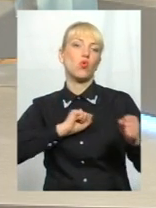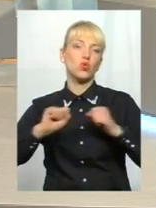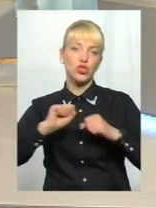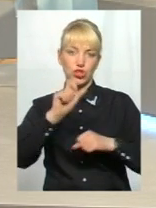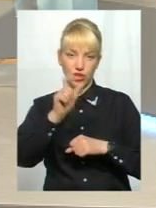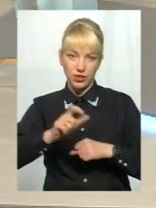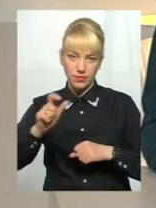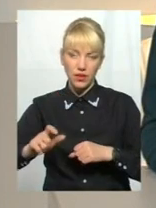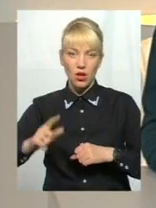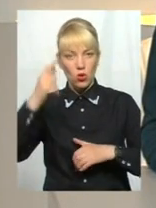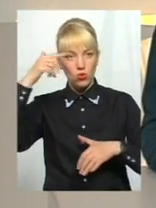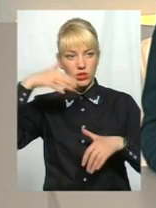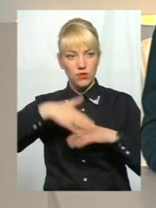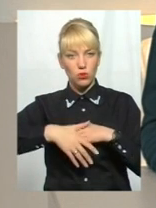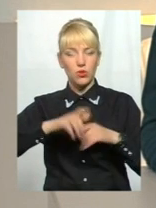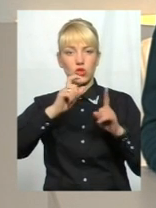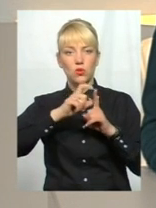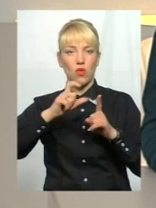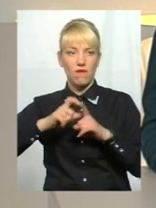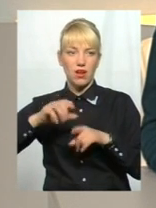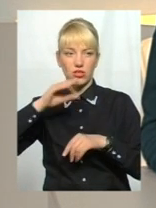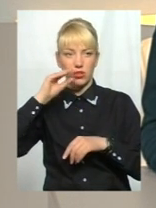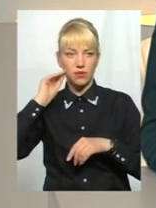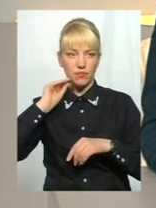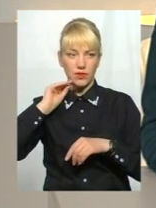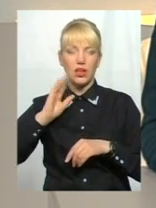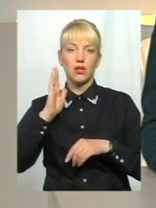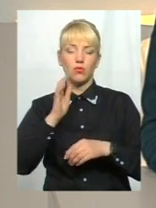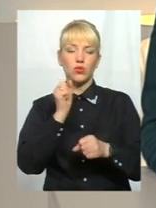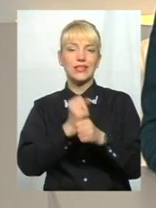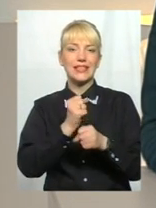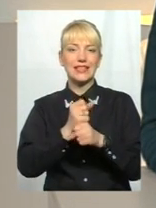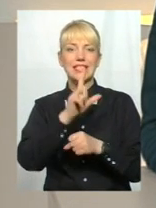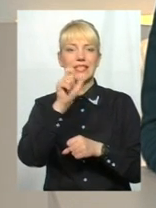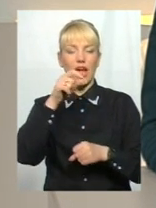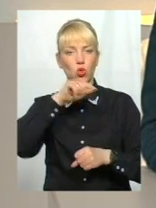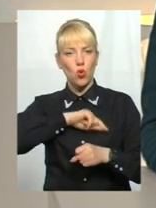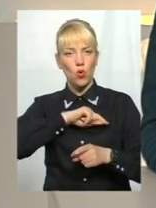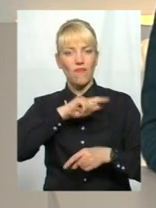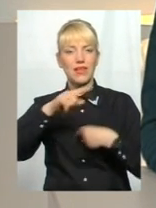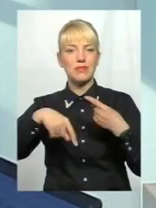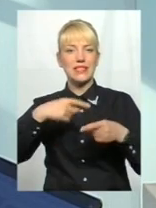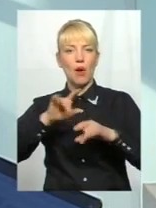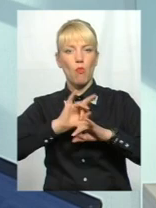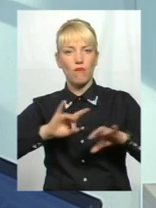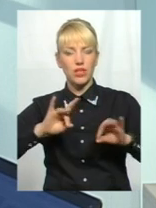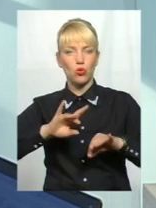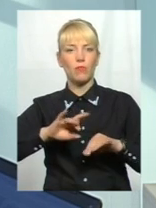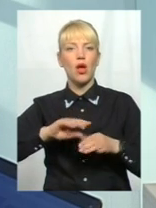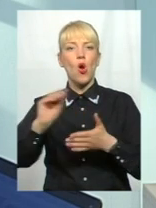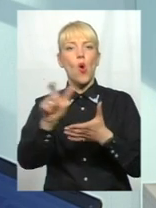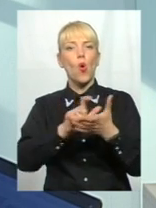усвідомлять у ті слова Шевченка і будуть діяти за тим духовним заповідом Кобзаря, щоб